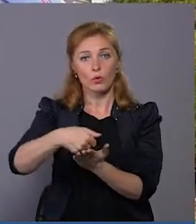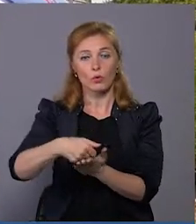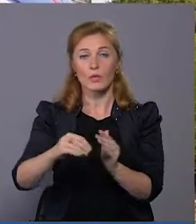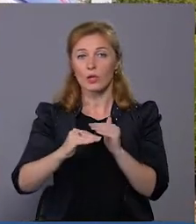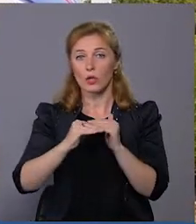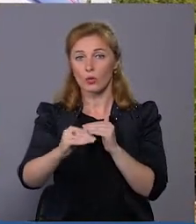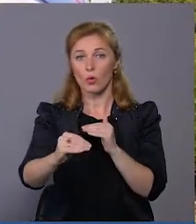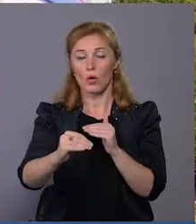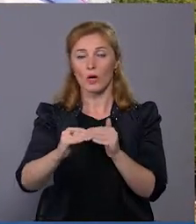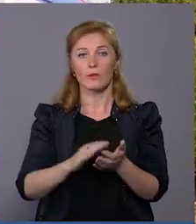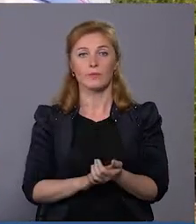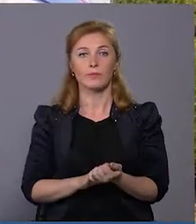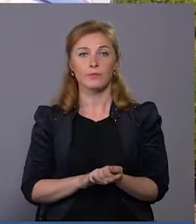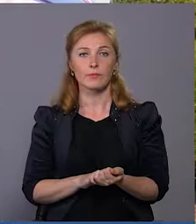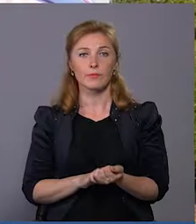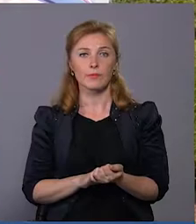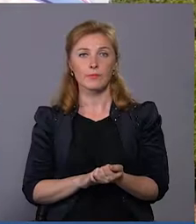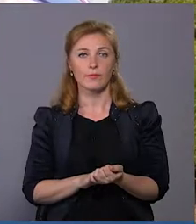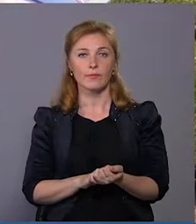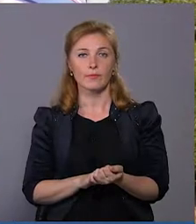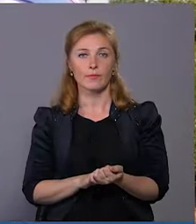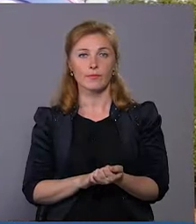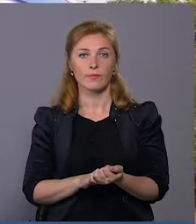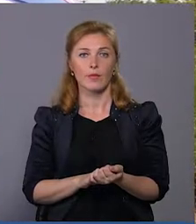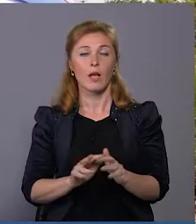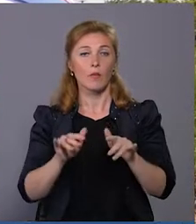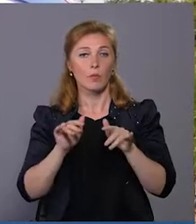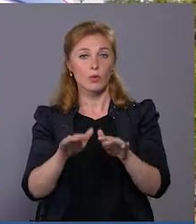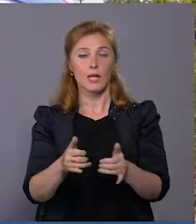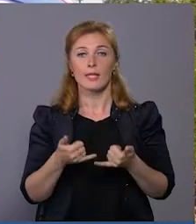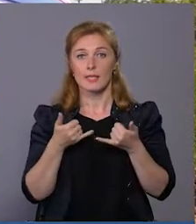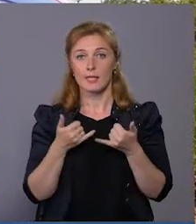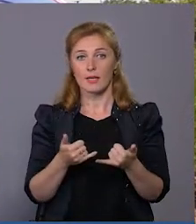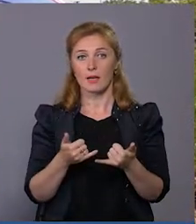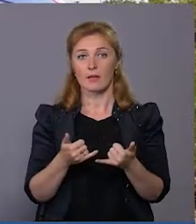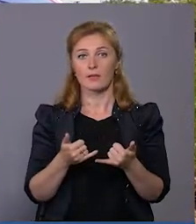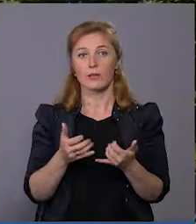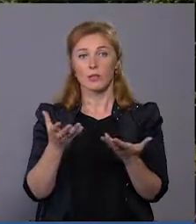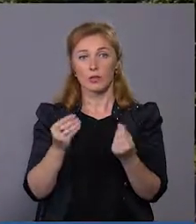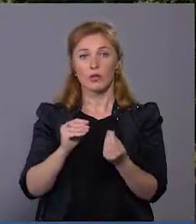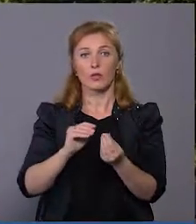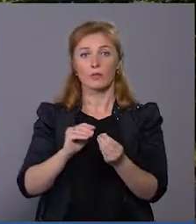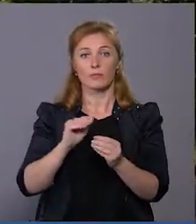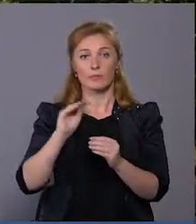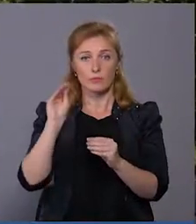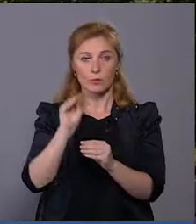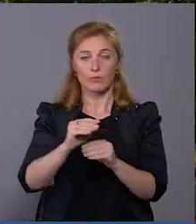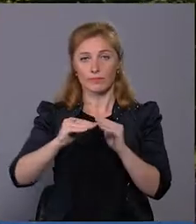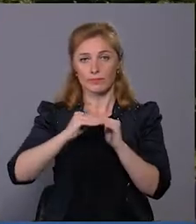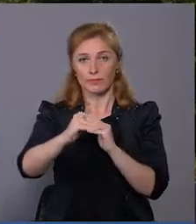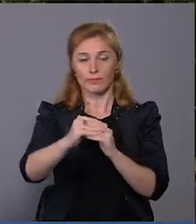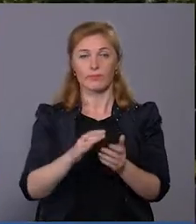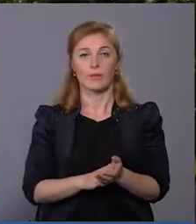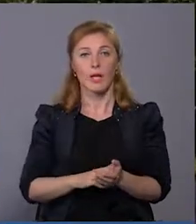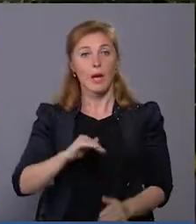нижній шар асфальтобетонного покриття і в процесі зараз йде влаштування верхнього шару асфальтобетону. Довкола вулиці лише